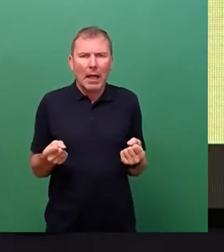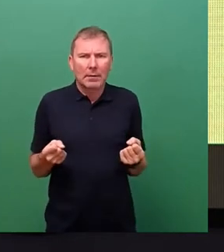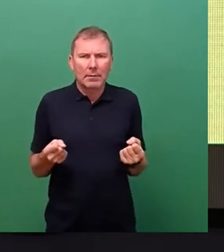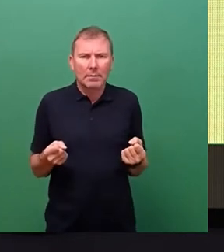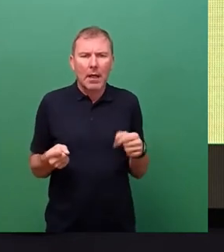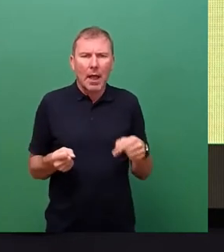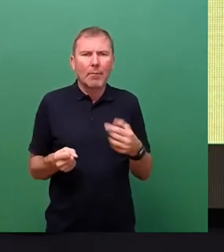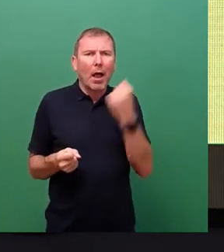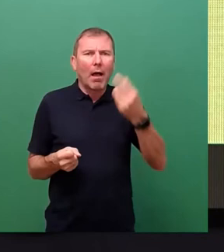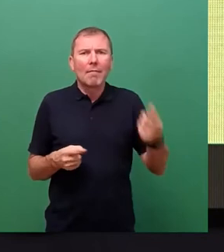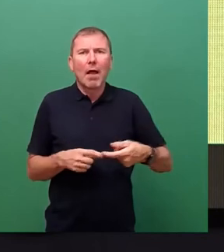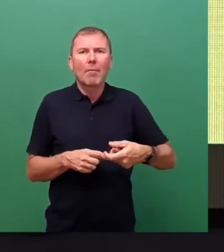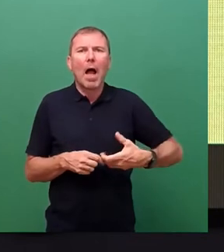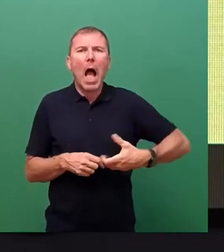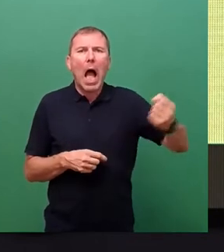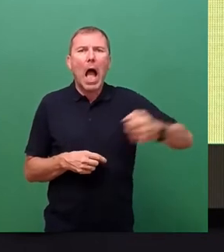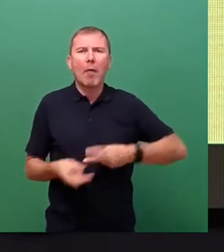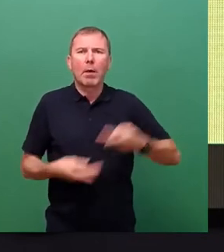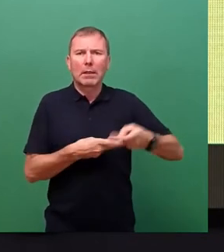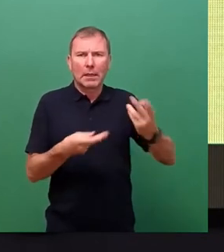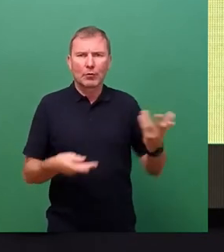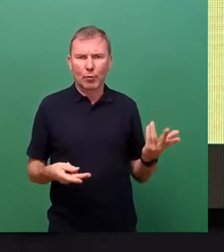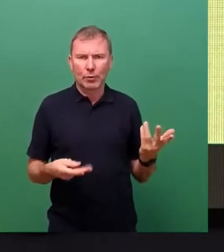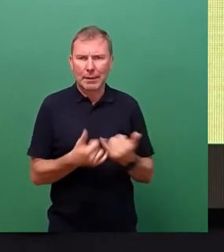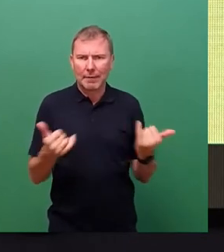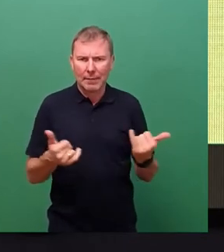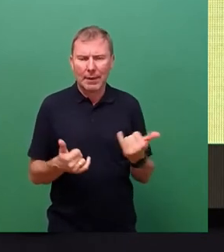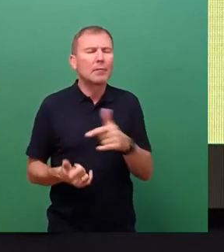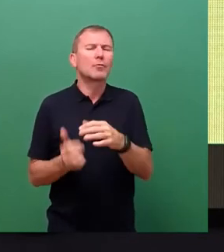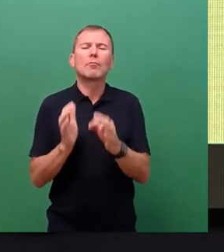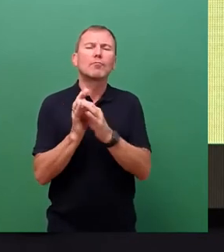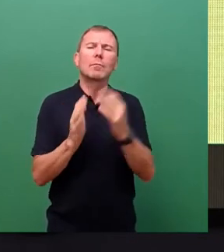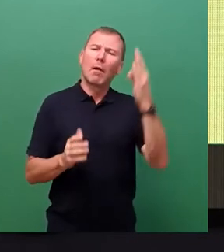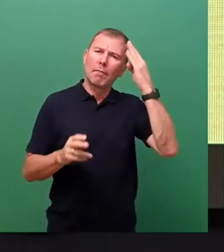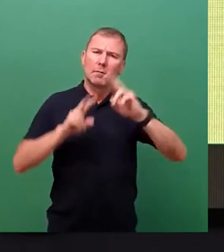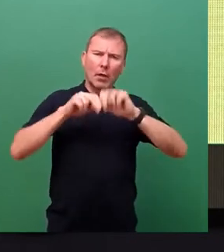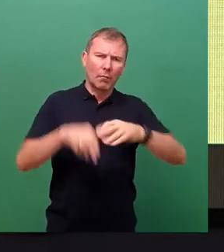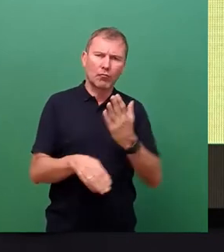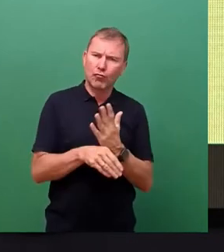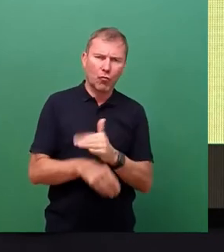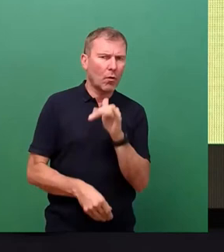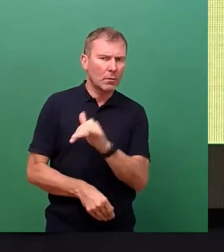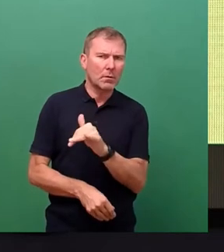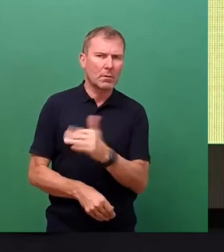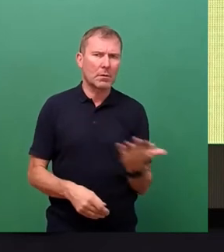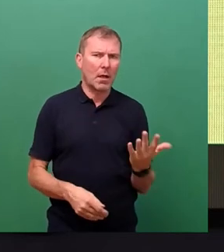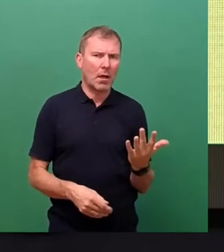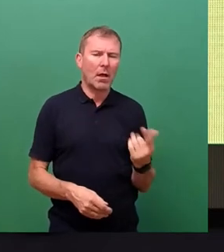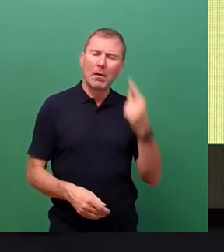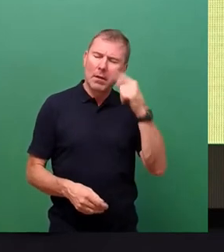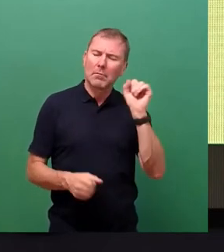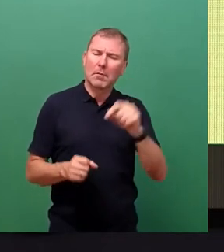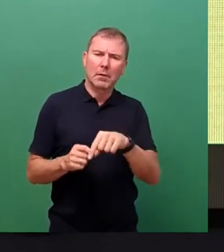Wärmeabfuhr. Aber auch da haben wir Punkte, die das, denke ich, in der